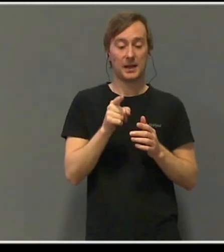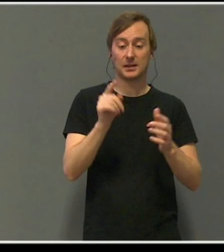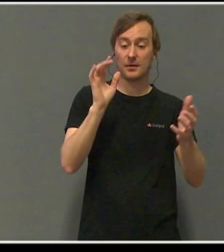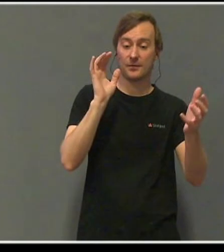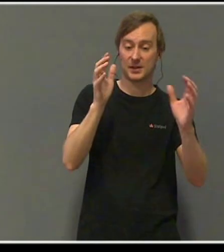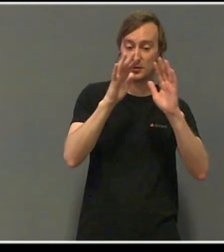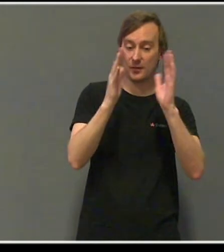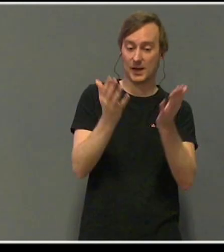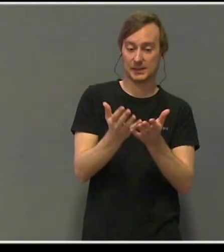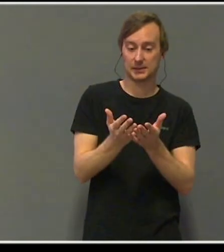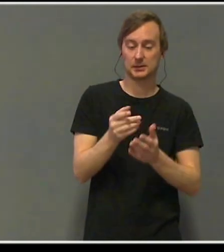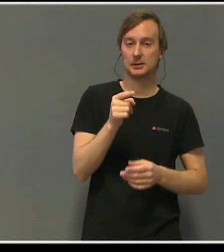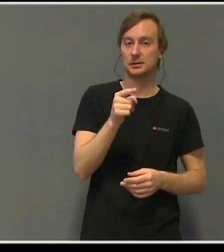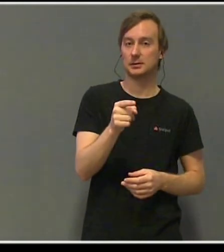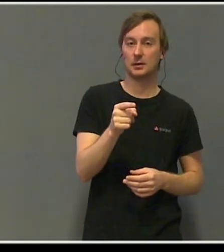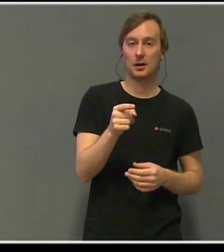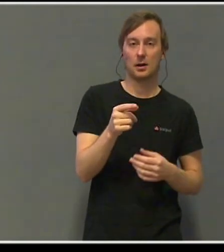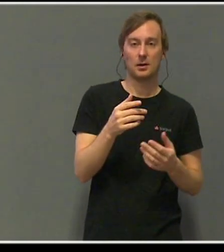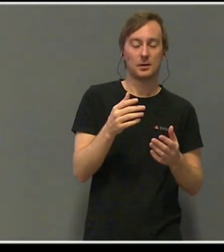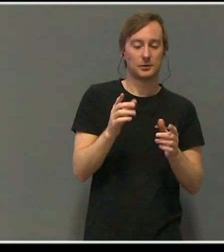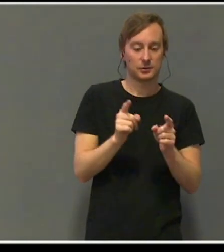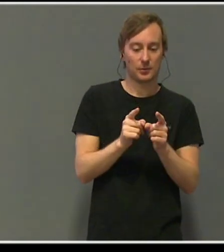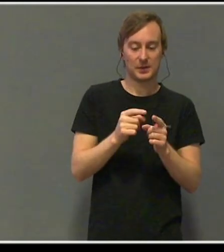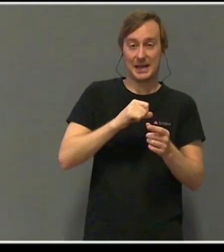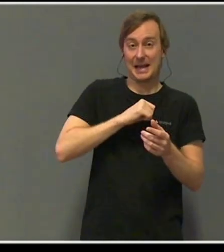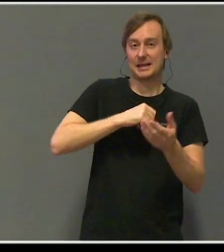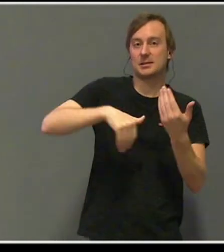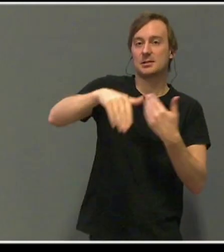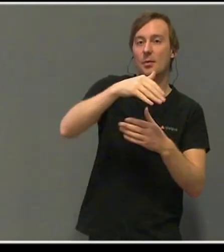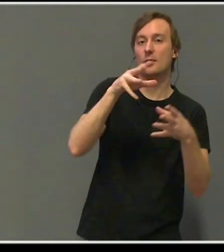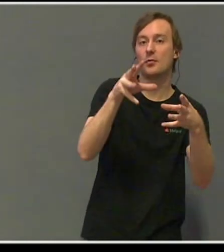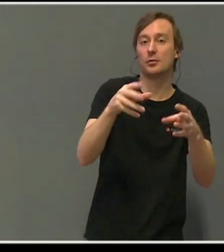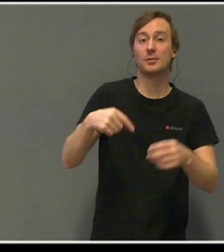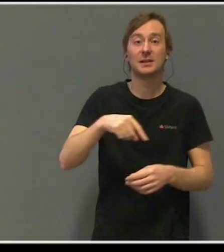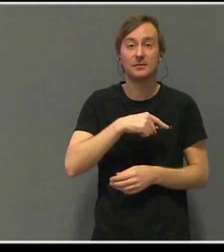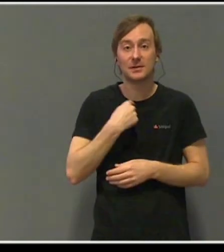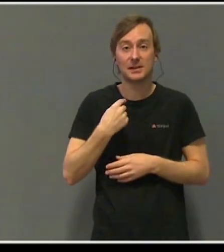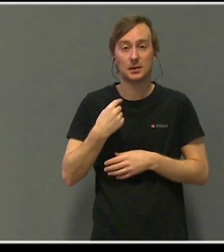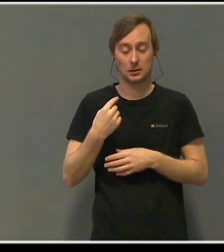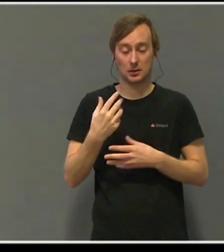som var fra en verden og en dimensjon vi ikke hadde hatt en anelse om.